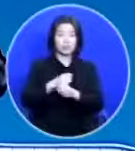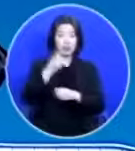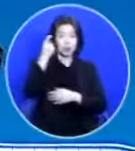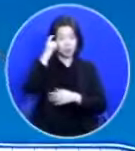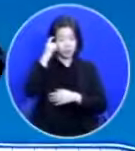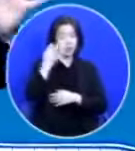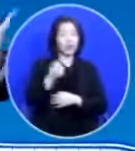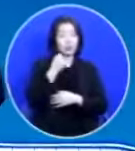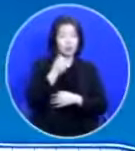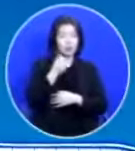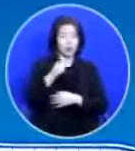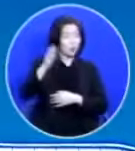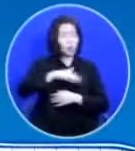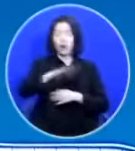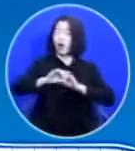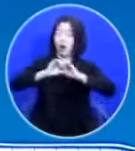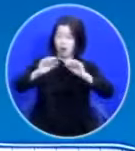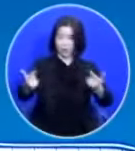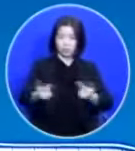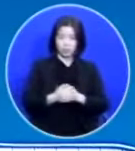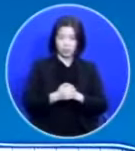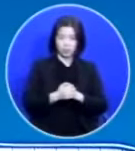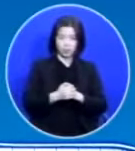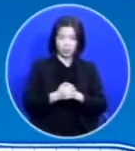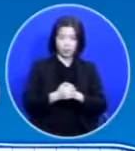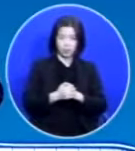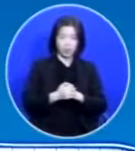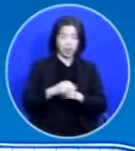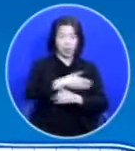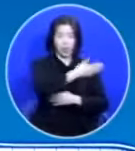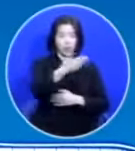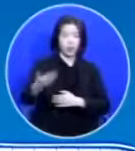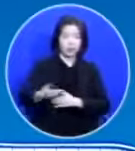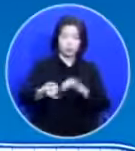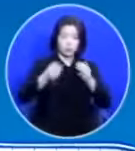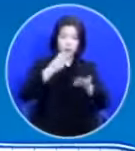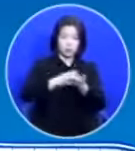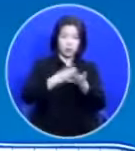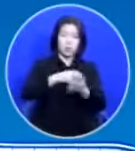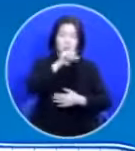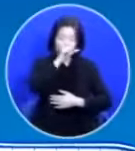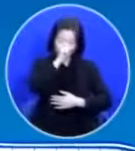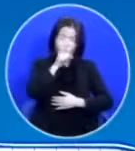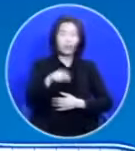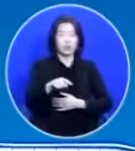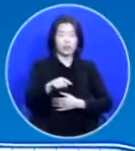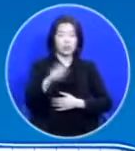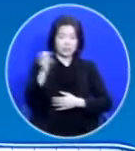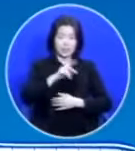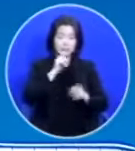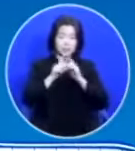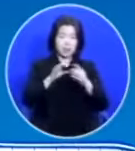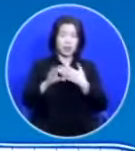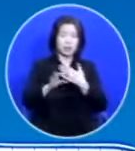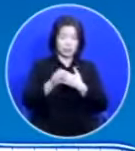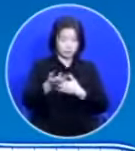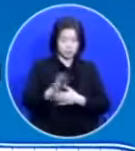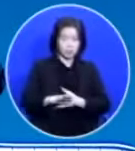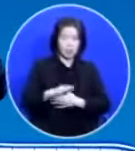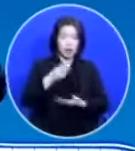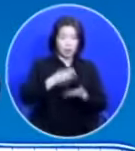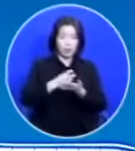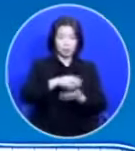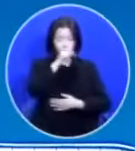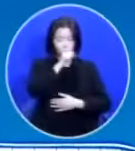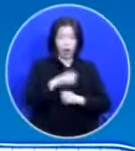절대 그렇지 않습니다 여러분 율법은 좋은 것입니다 다시 말씀드리지만 율법은